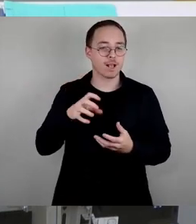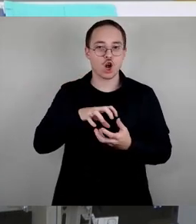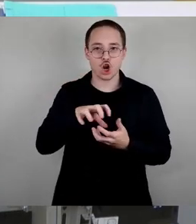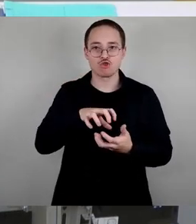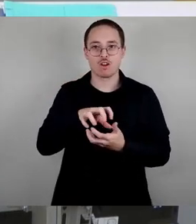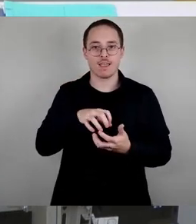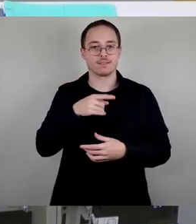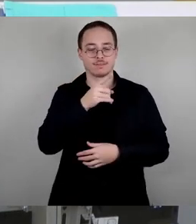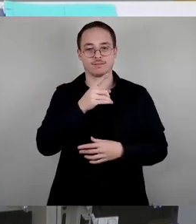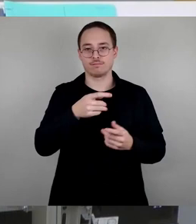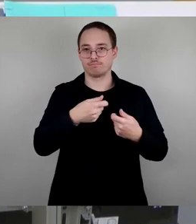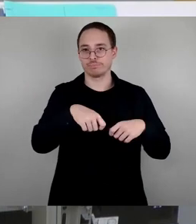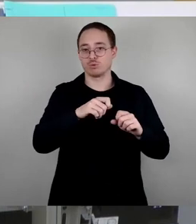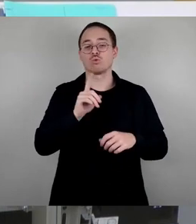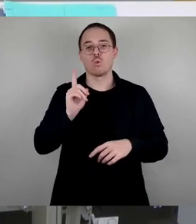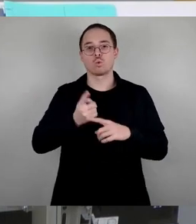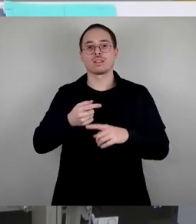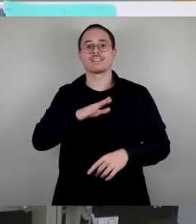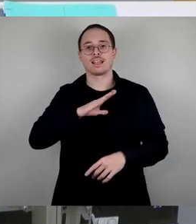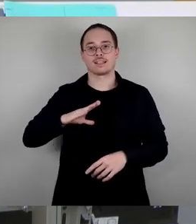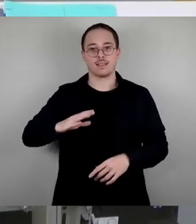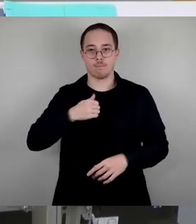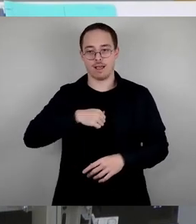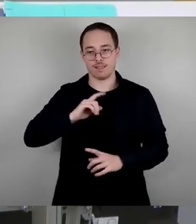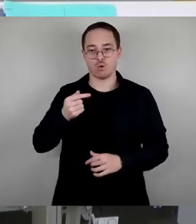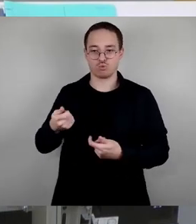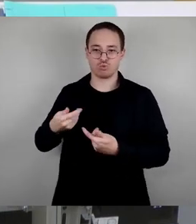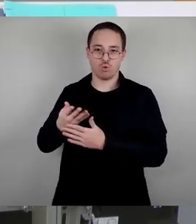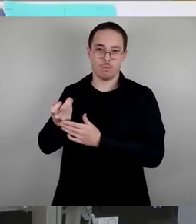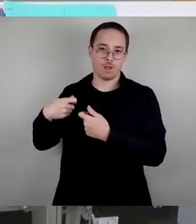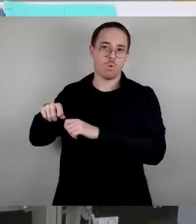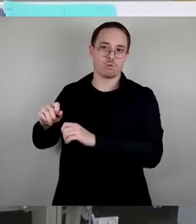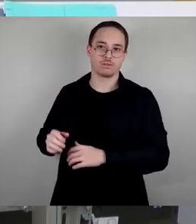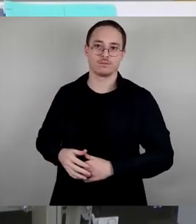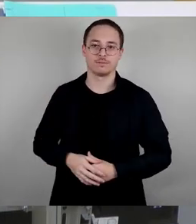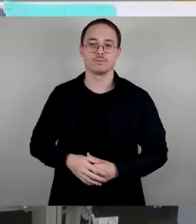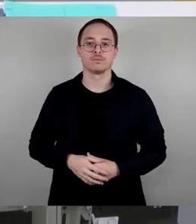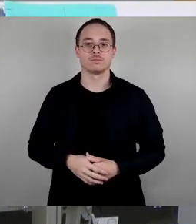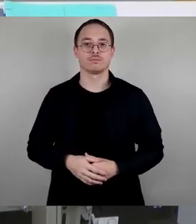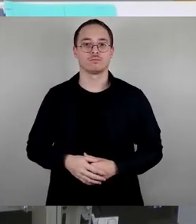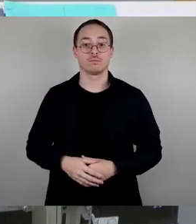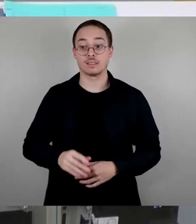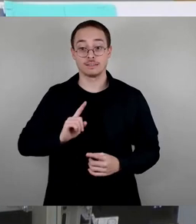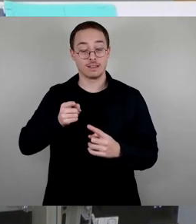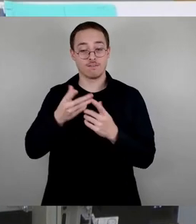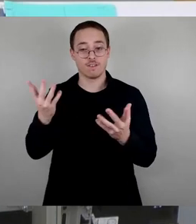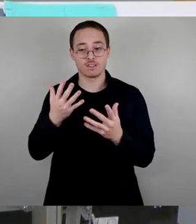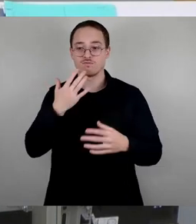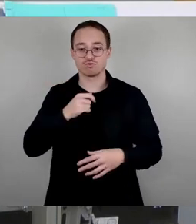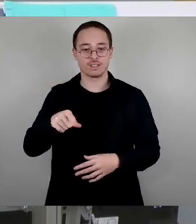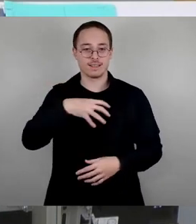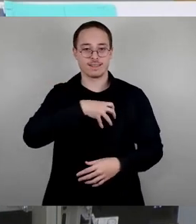die Freit- und Hallenbäder entsprechend dem tatsächlichen Bedarf dauerhaft in Dresden bereit erstellt werden und dass vor allen Dingen auch ein bedarfsgerechtes